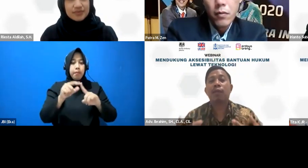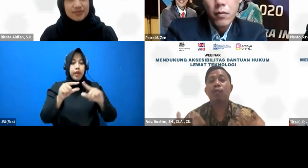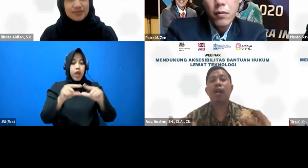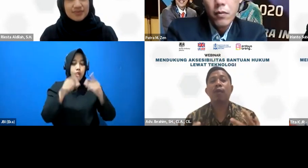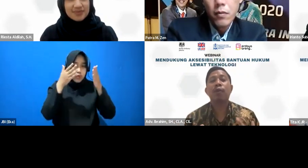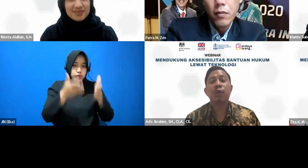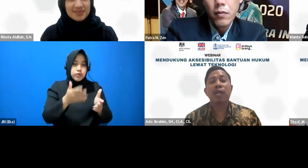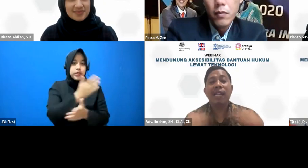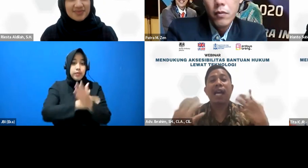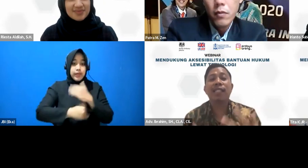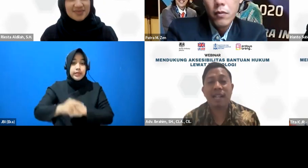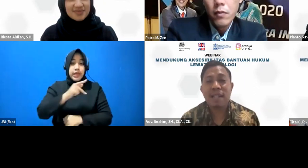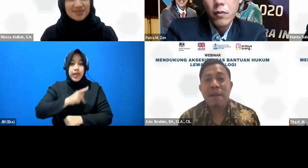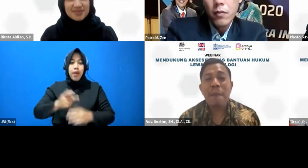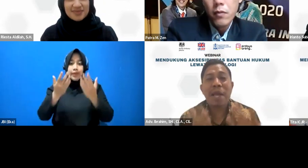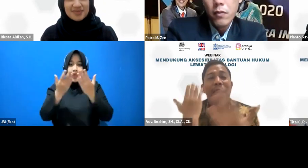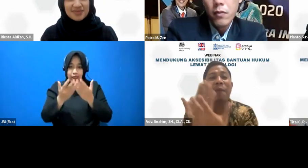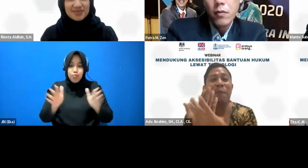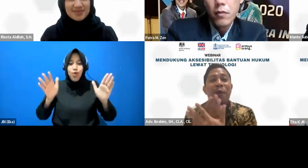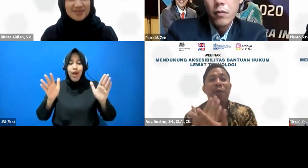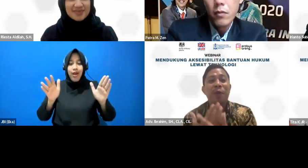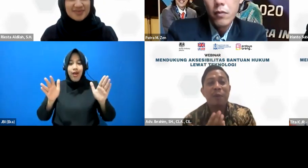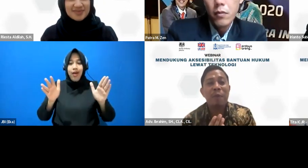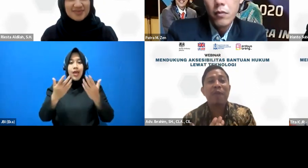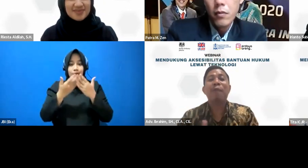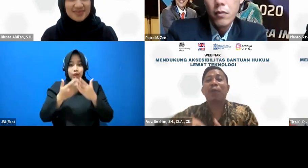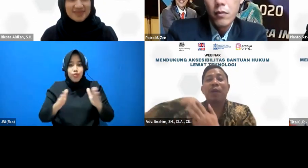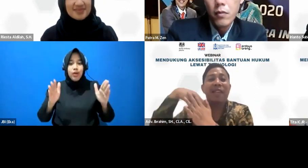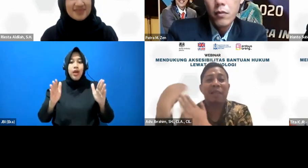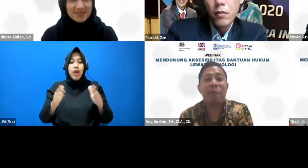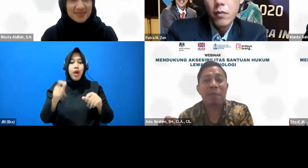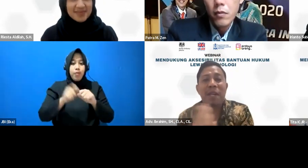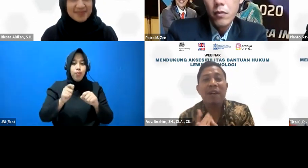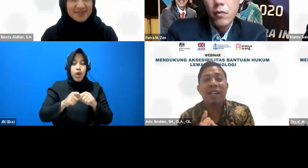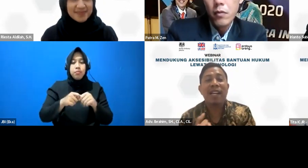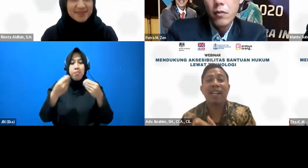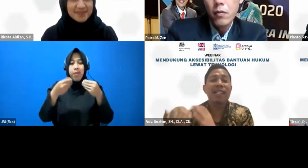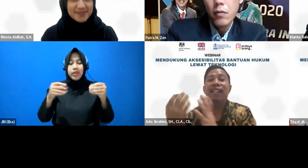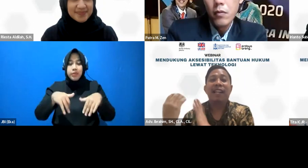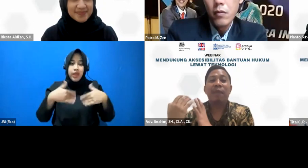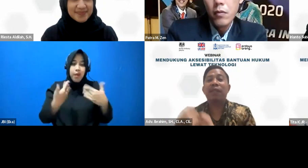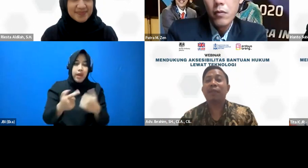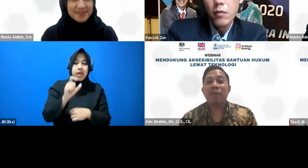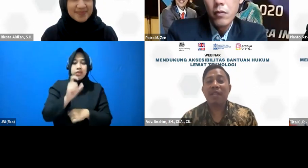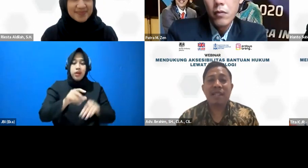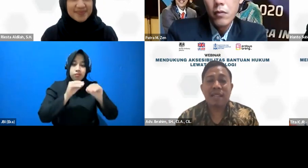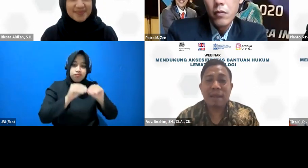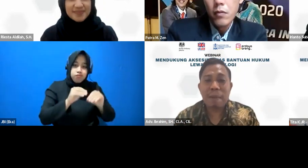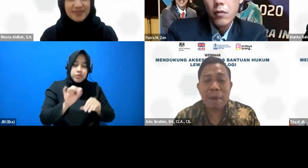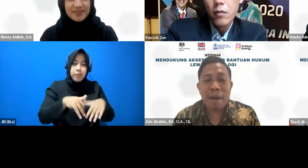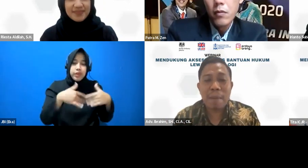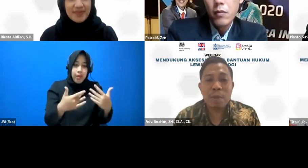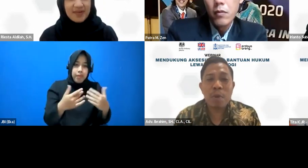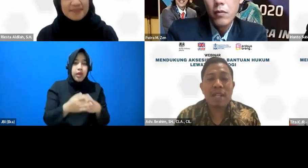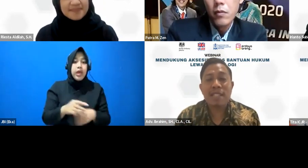-lagi kami terbuka untuk diajar bagaimana membuat kurikulumnya metode yang tepat bagaimana karena kami tentunya tidak